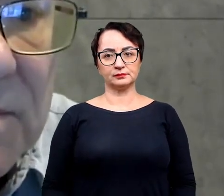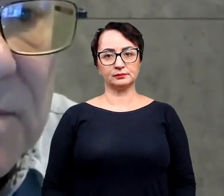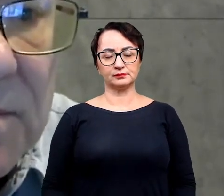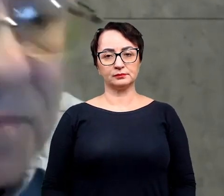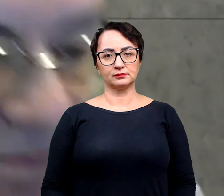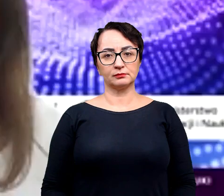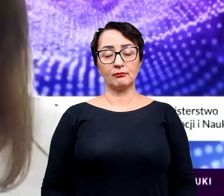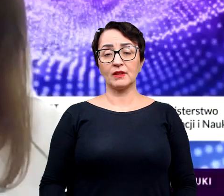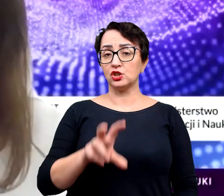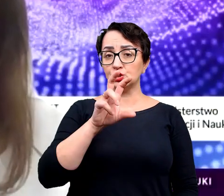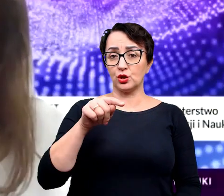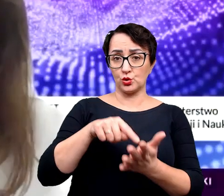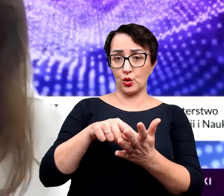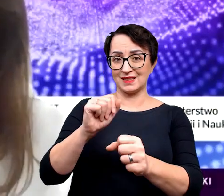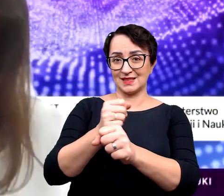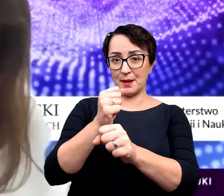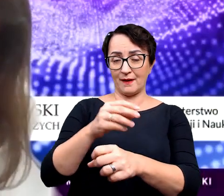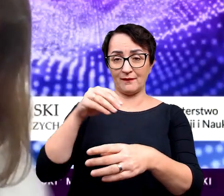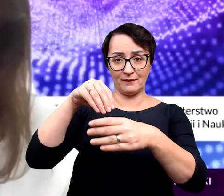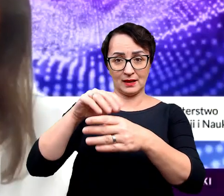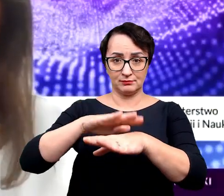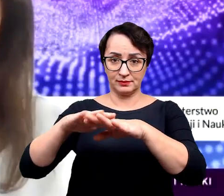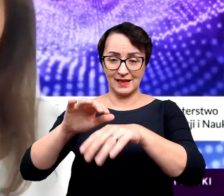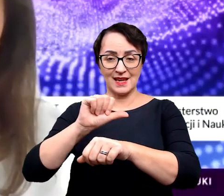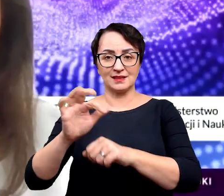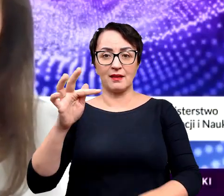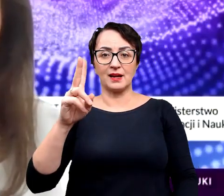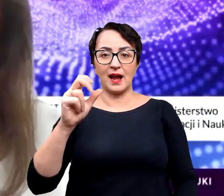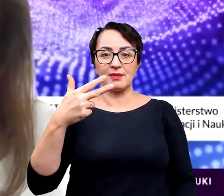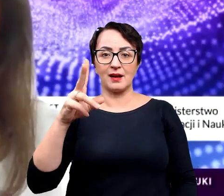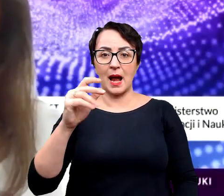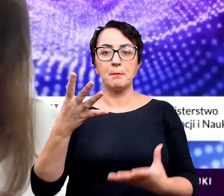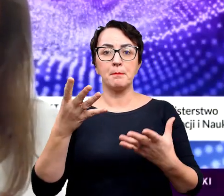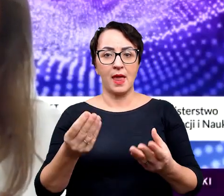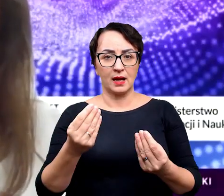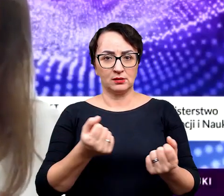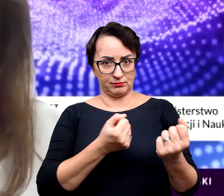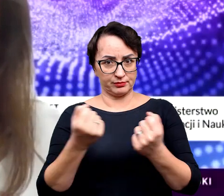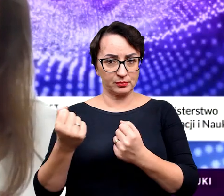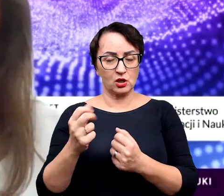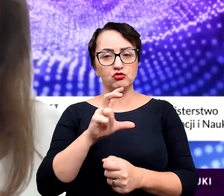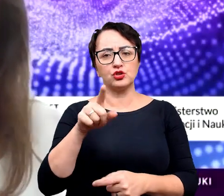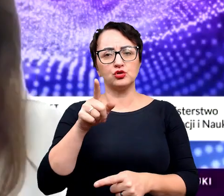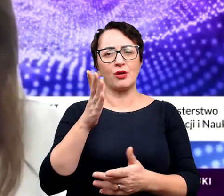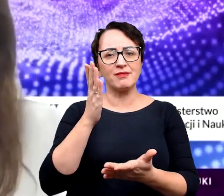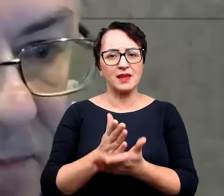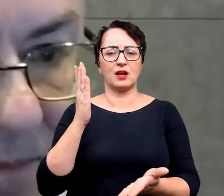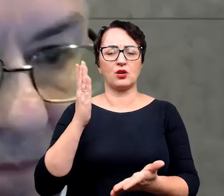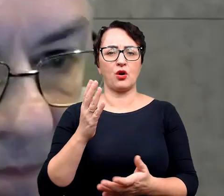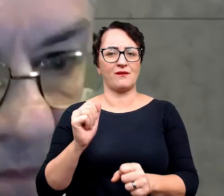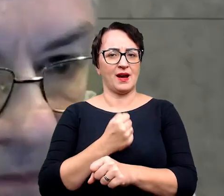Czy na tych skamieniałościach zachowują się czasami jakieś tkanki miękkie, czy to jest kwestia tylko tych...